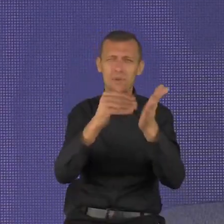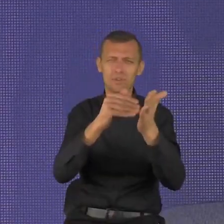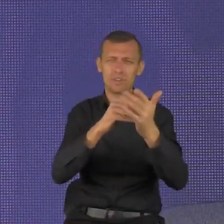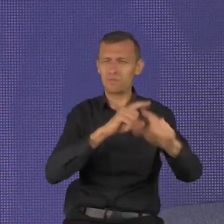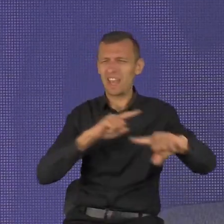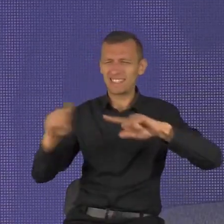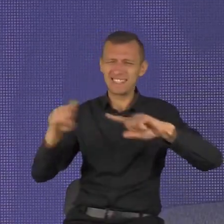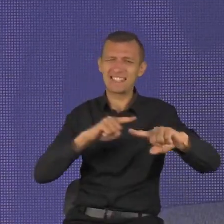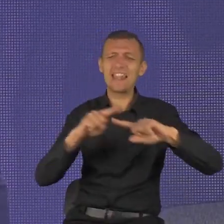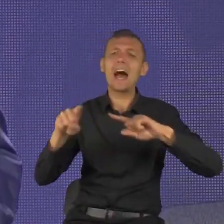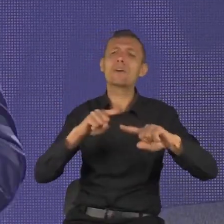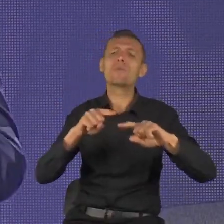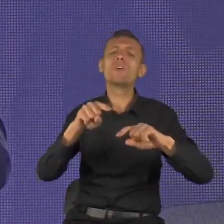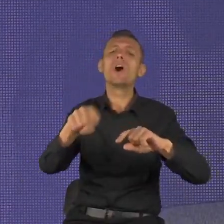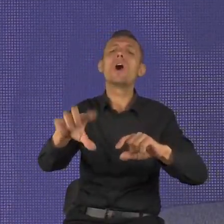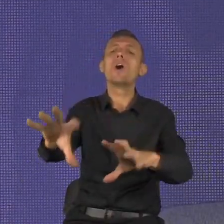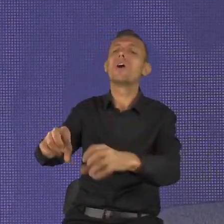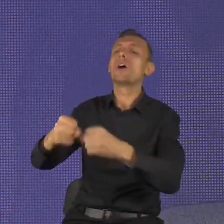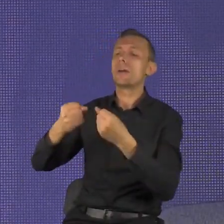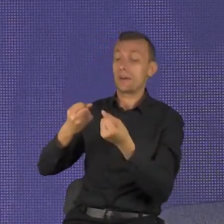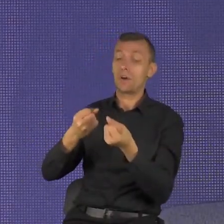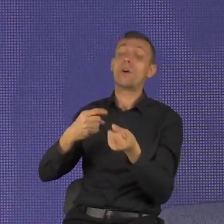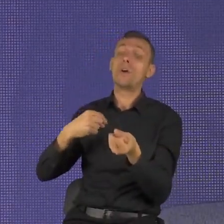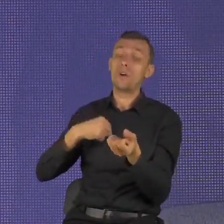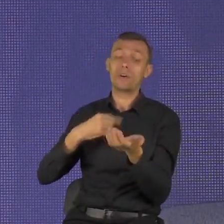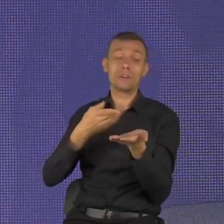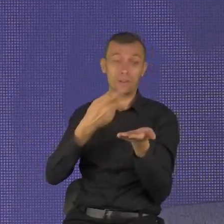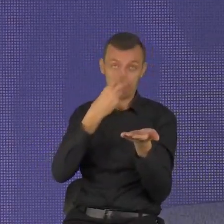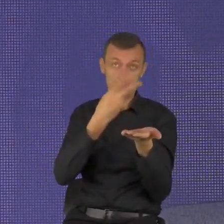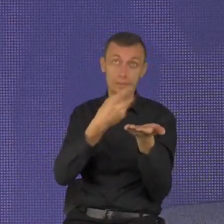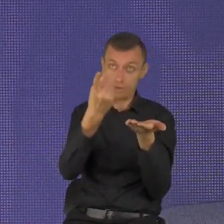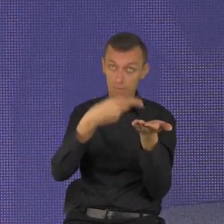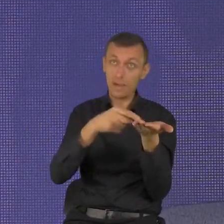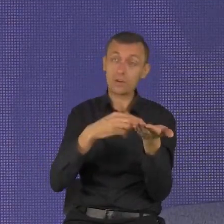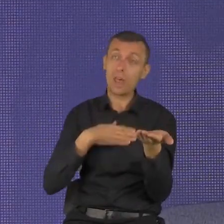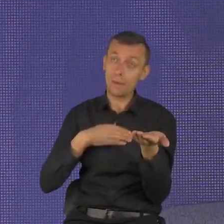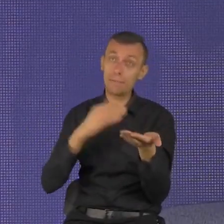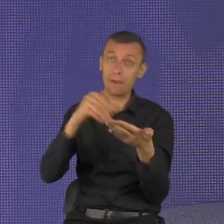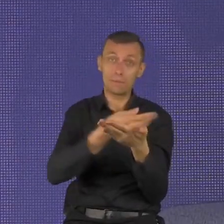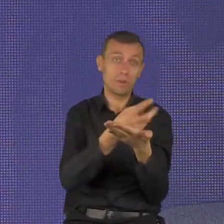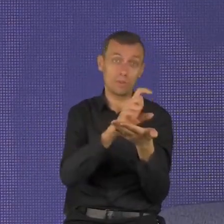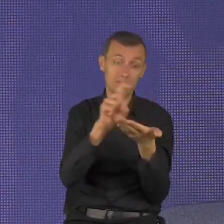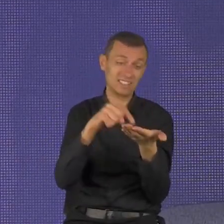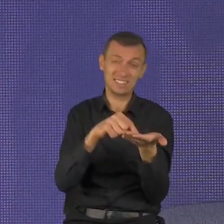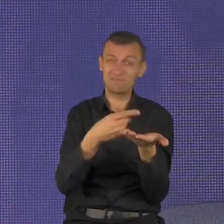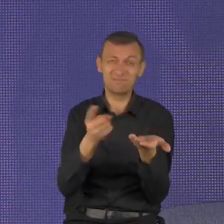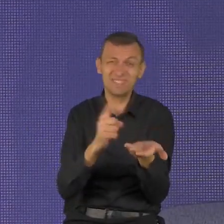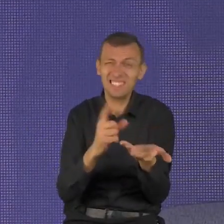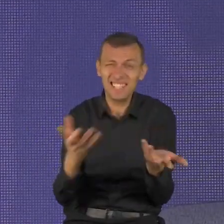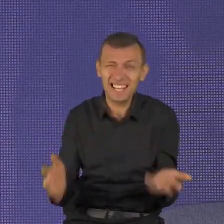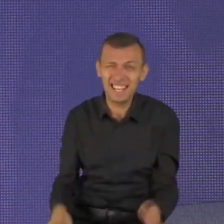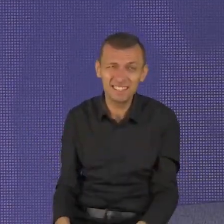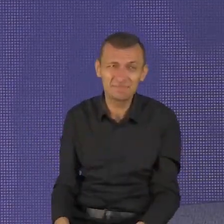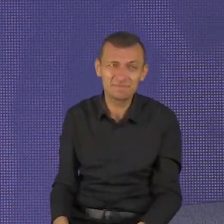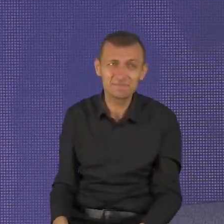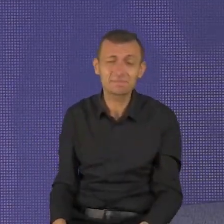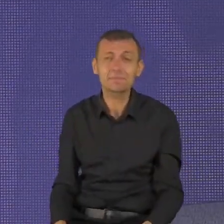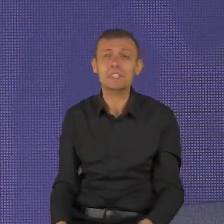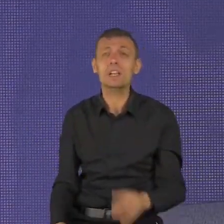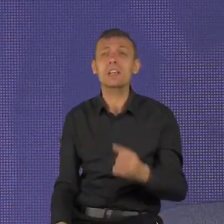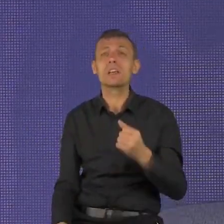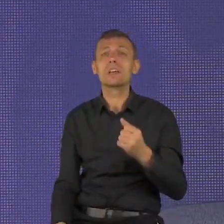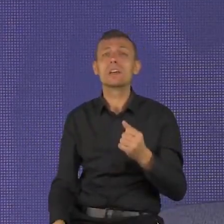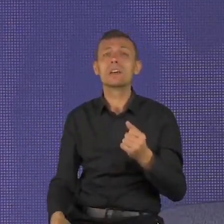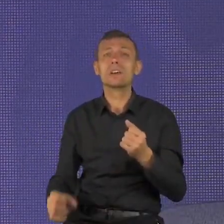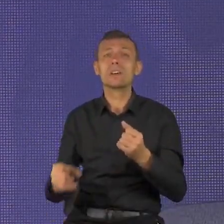ostać. Im zdrowsze masz poczucie własnej godności, tym lepiej znasz Boga i Chrystusa.